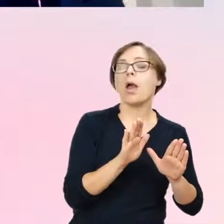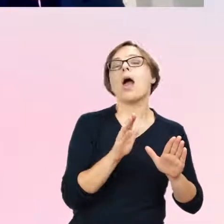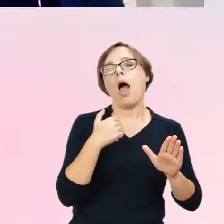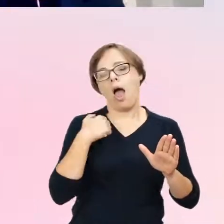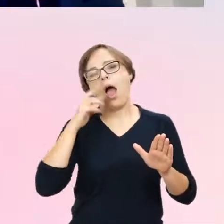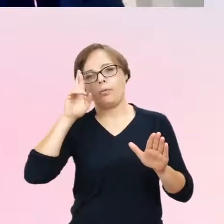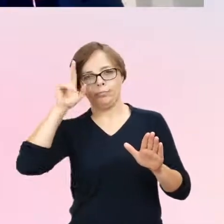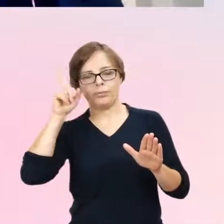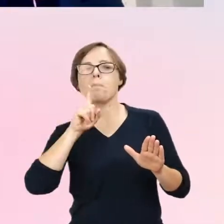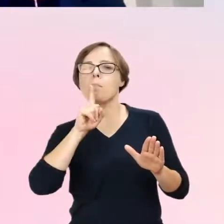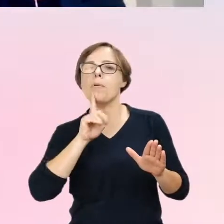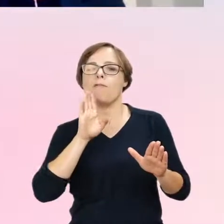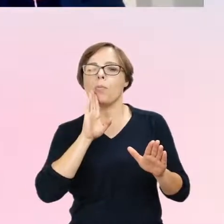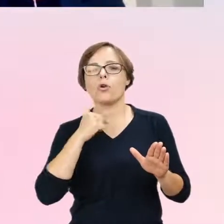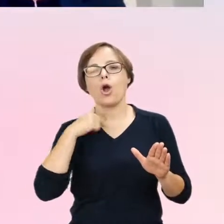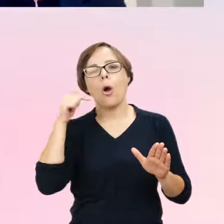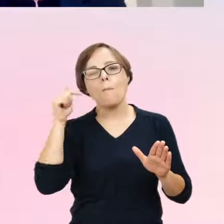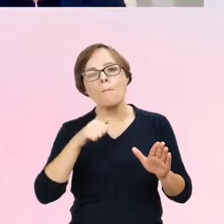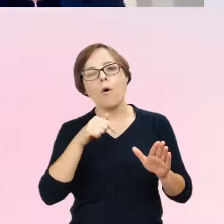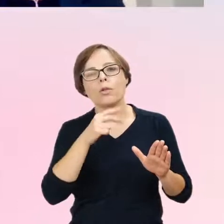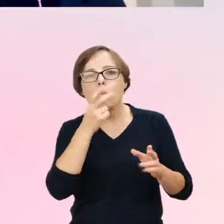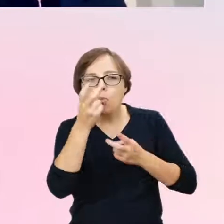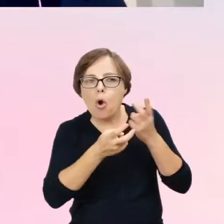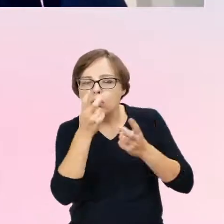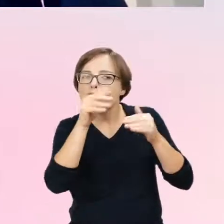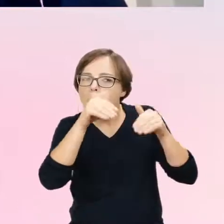może być tak, że powinnam poszukać w tej osoby cech spektrum.